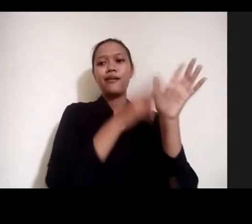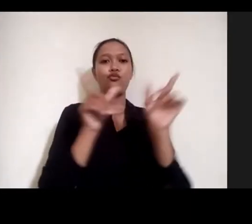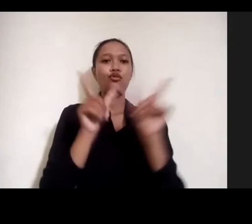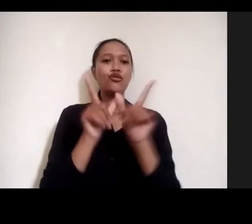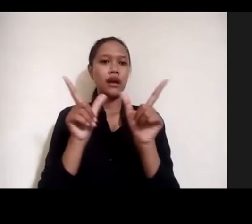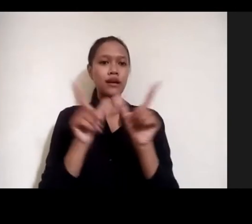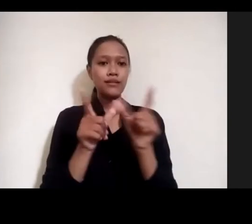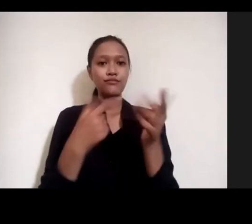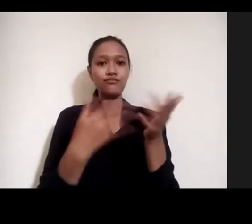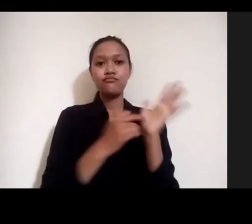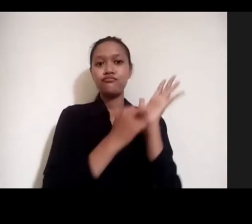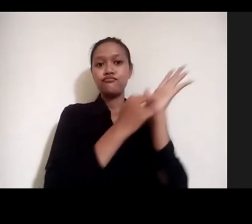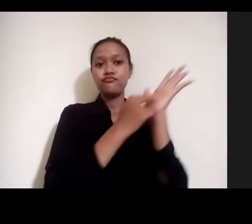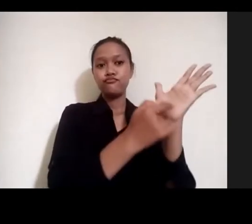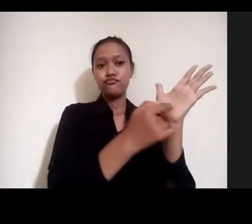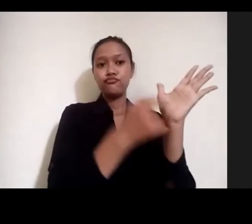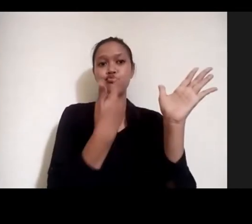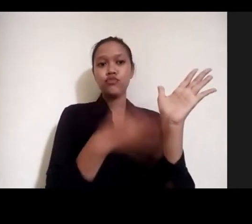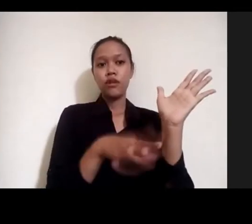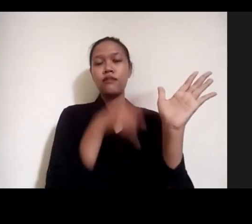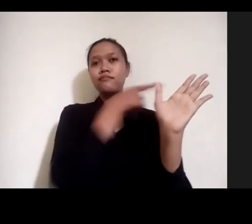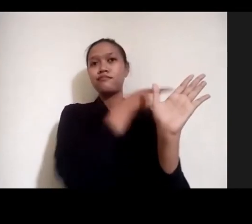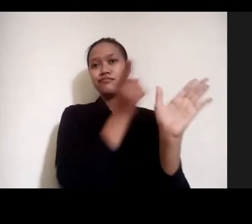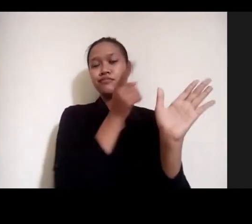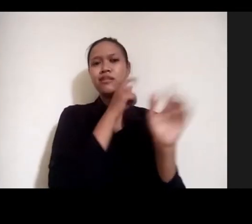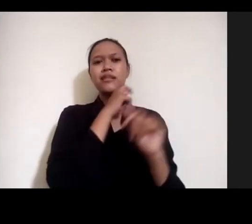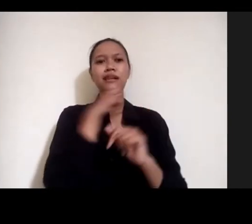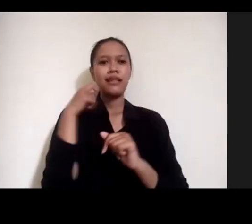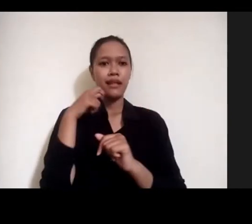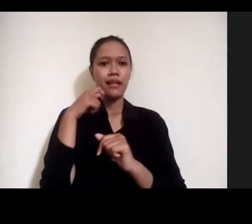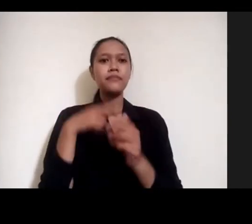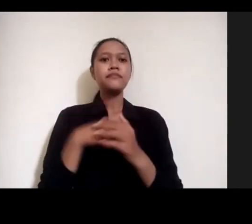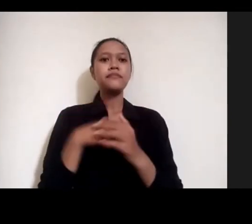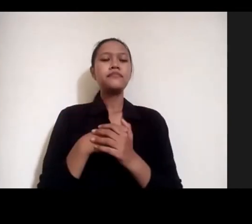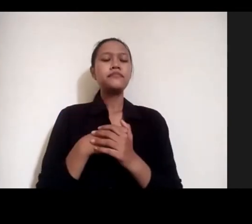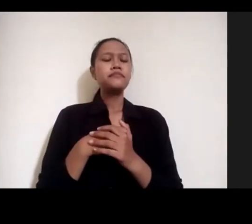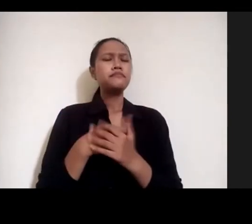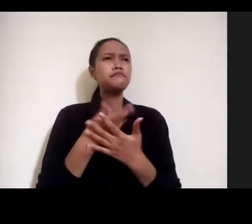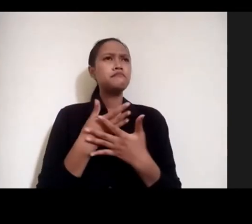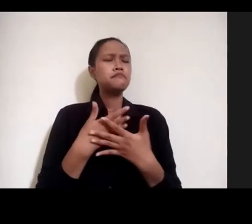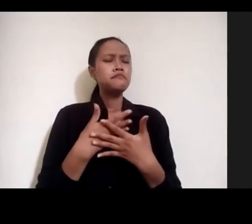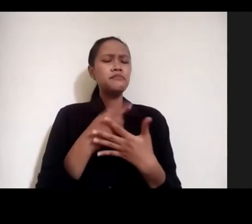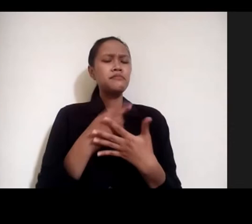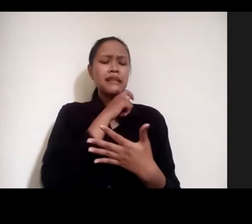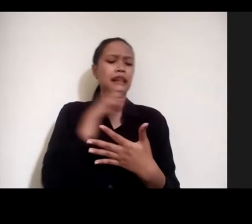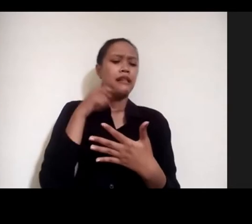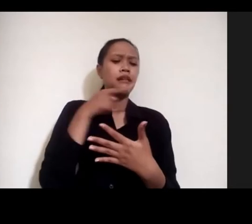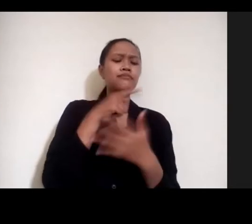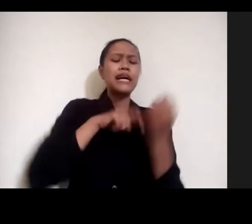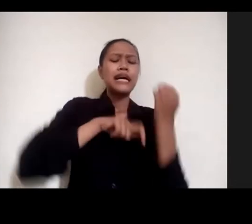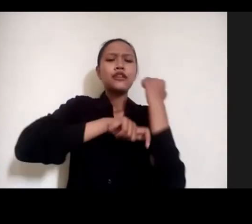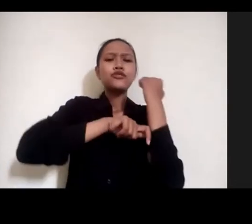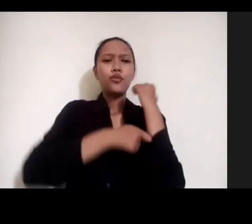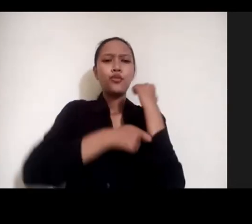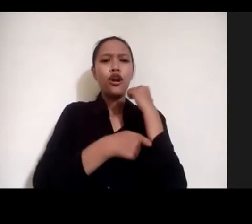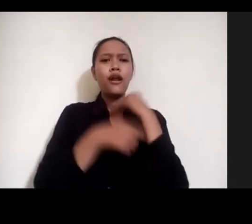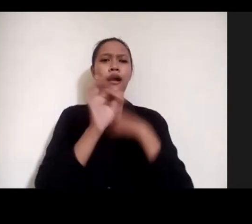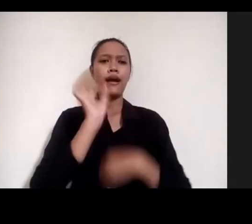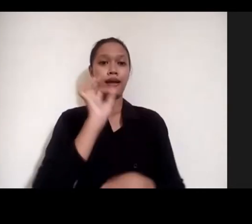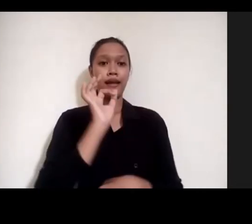ternyata yang bersangkutan itu tidak merespon gitu nah itu